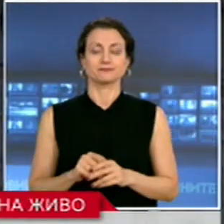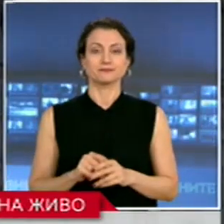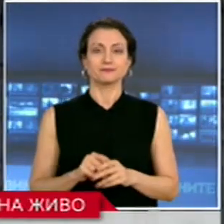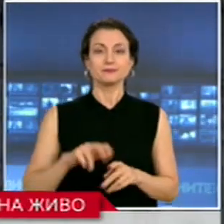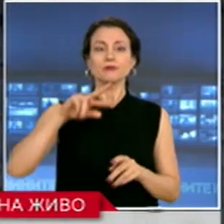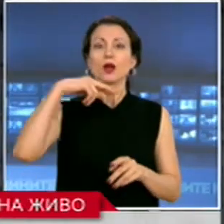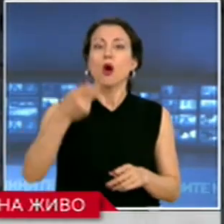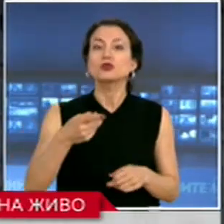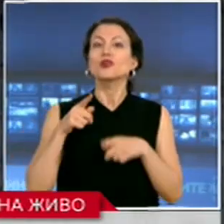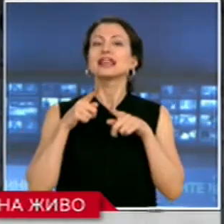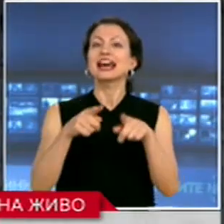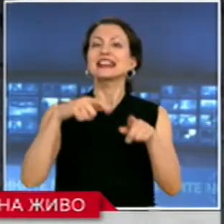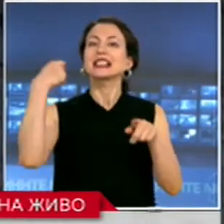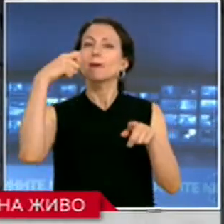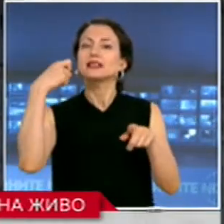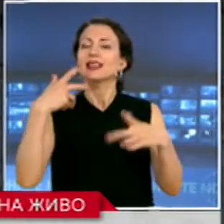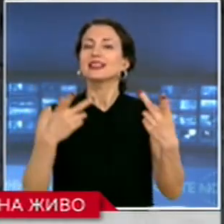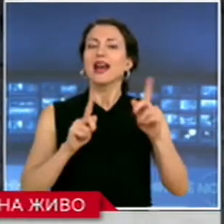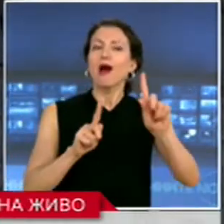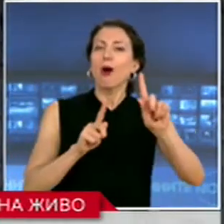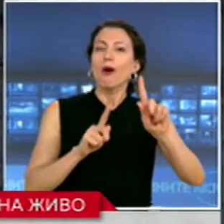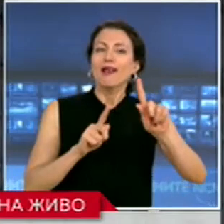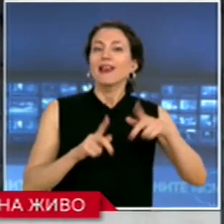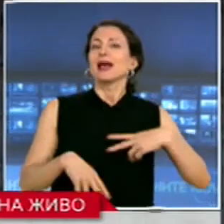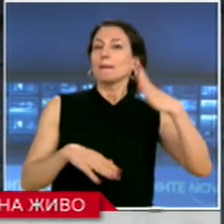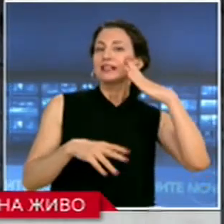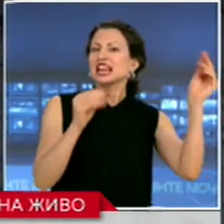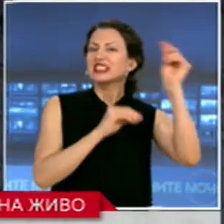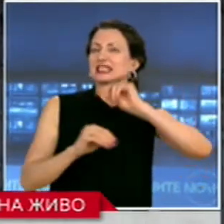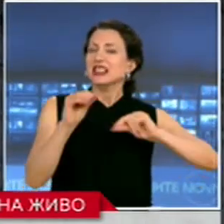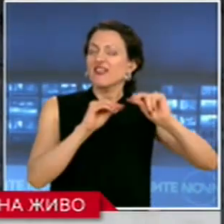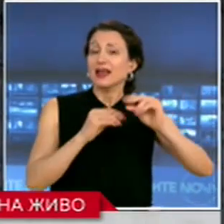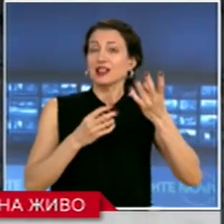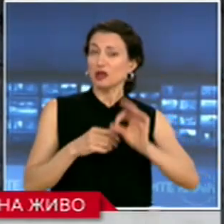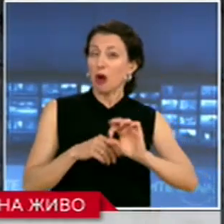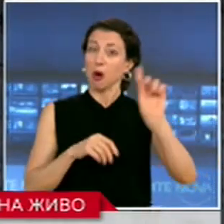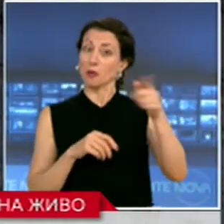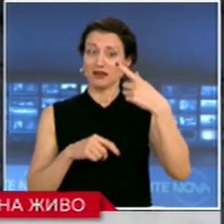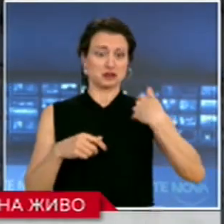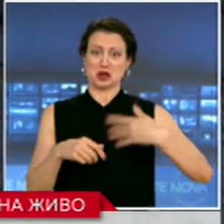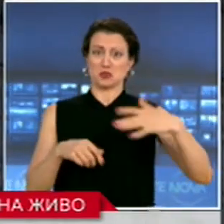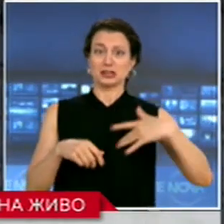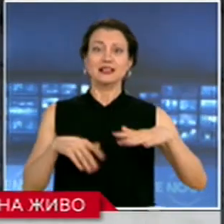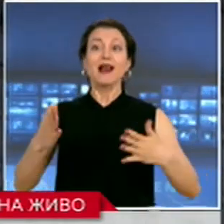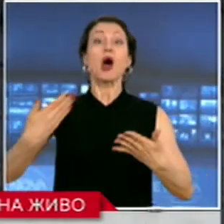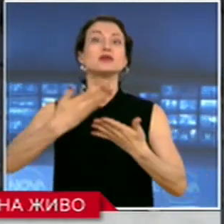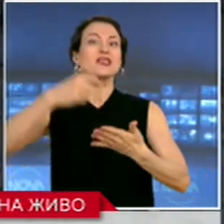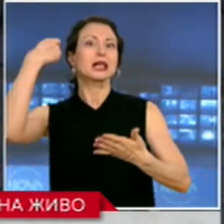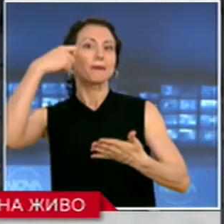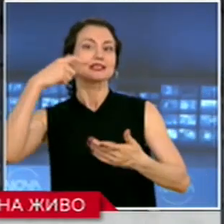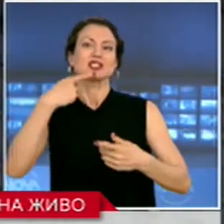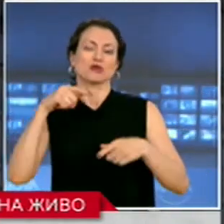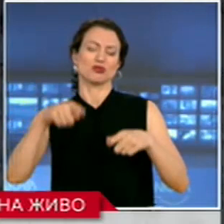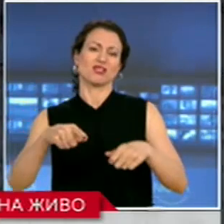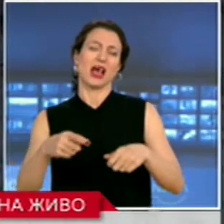Отговорът на критиките на президента Ромен Радев дойде от Министерския съвет, но управляващите не поискаха оставката на президента, защото това ще е отдавкара